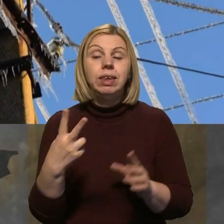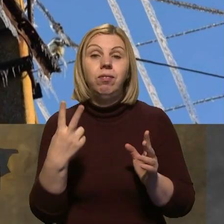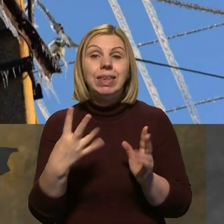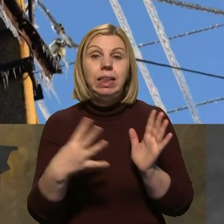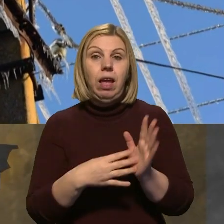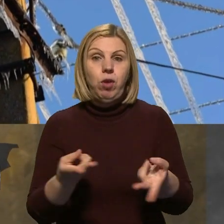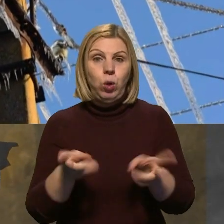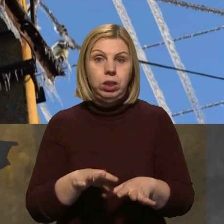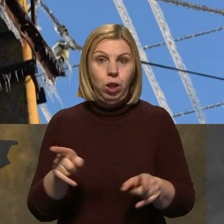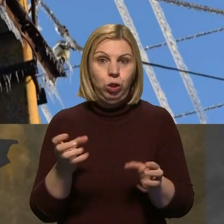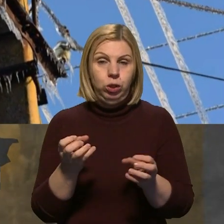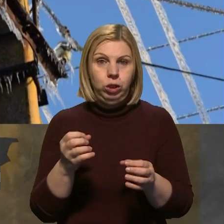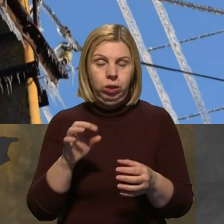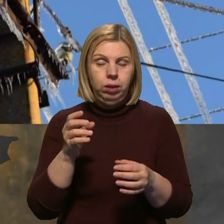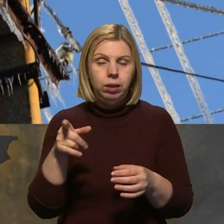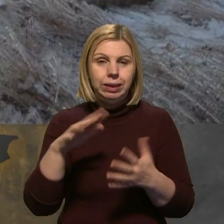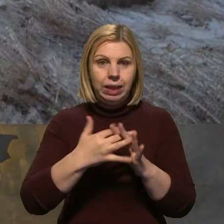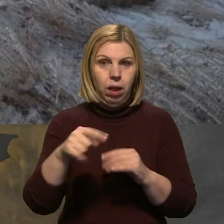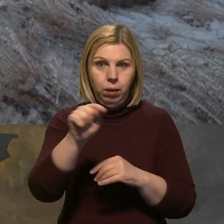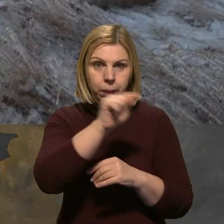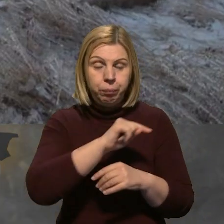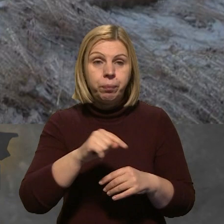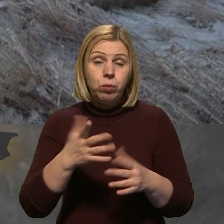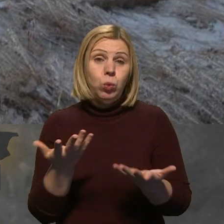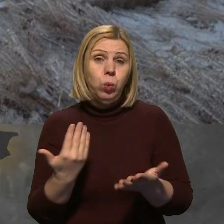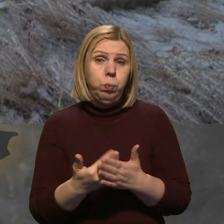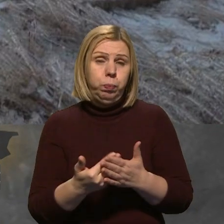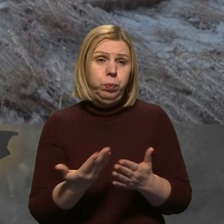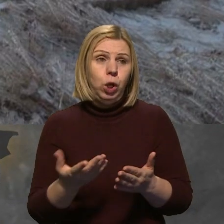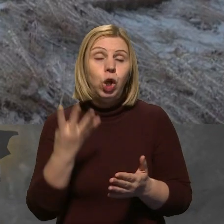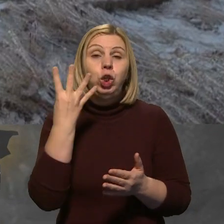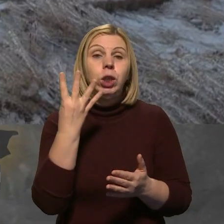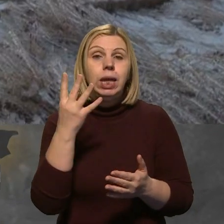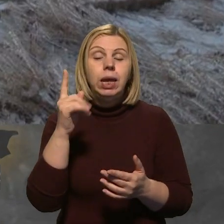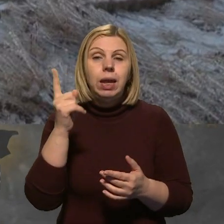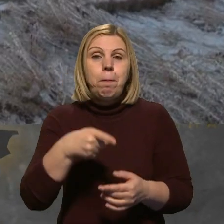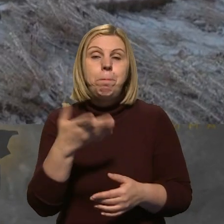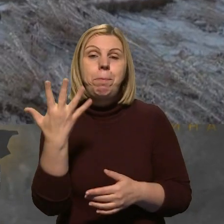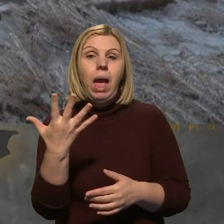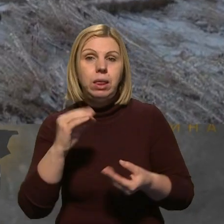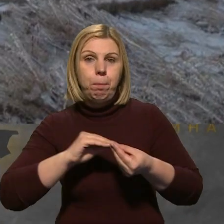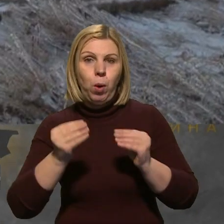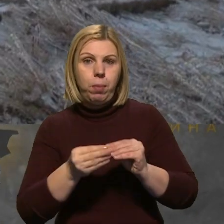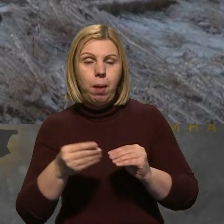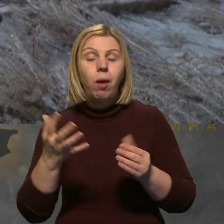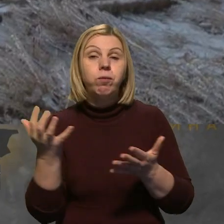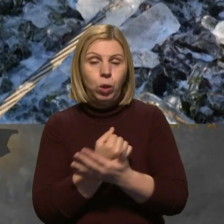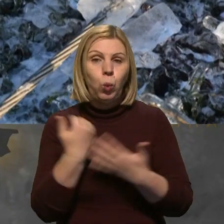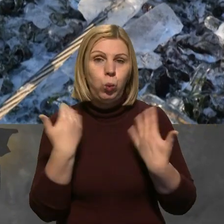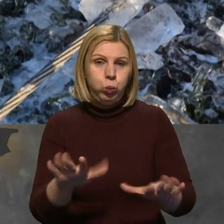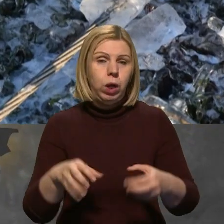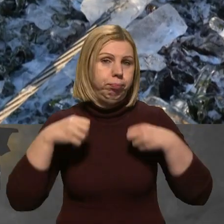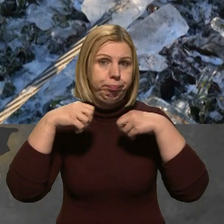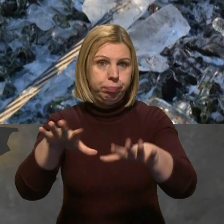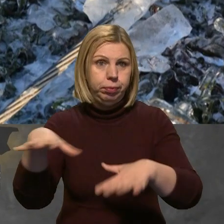населених пунктів, тобто, ну, практично, там, 4-5 проблеми вдалося вже усунути.